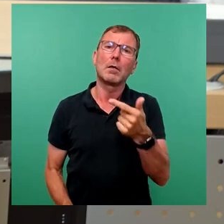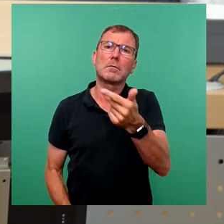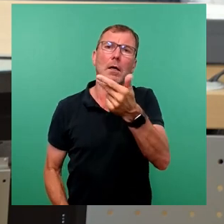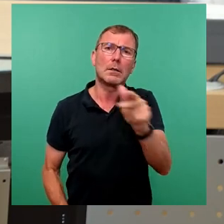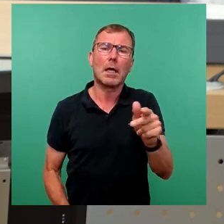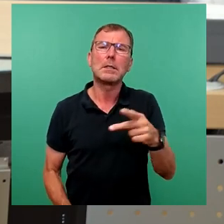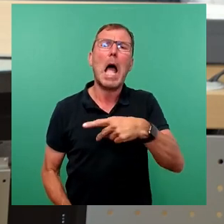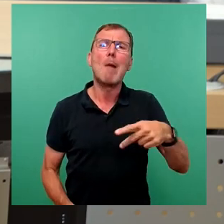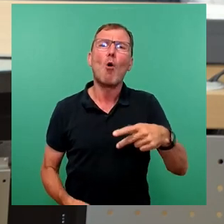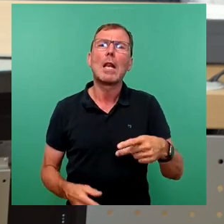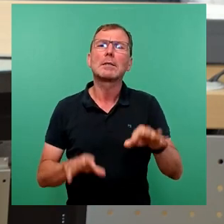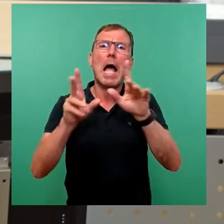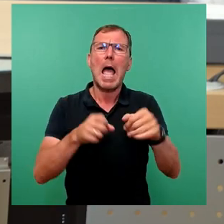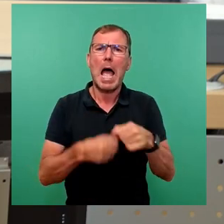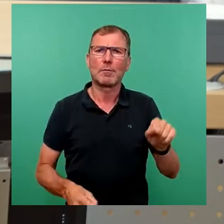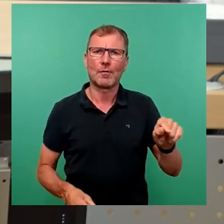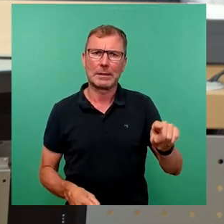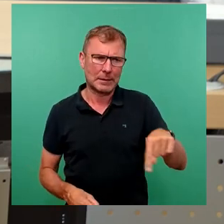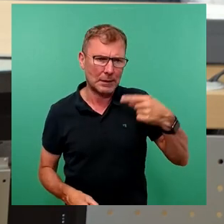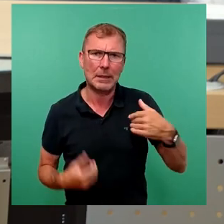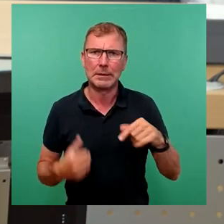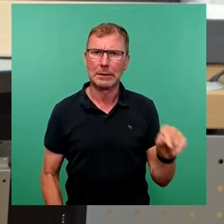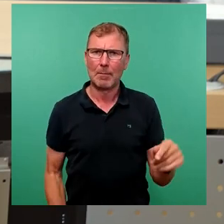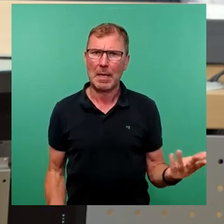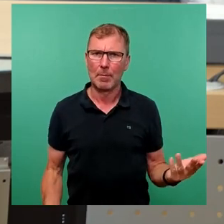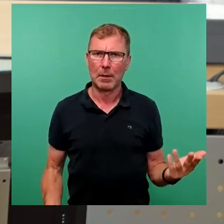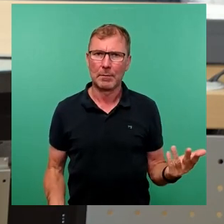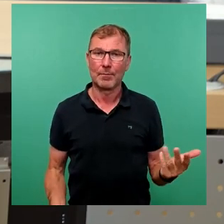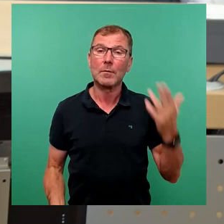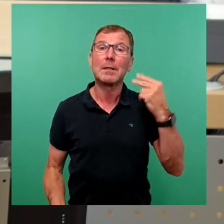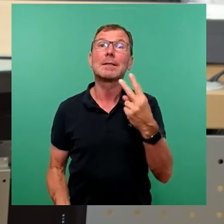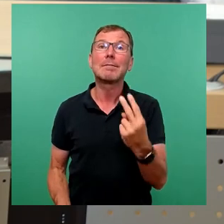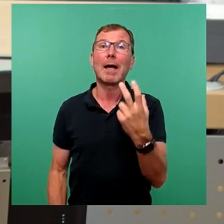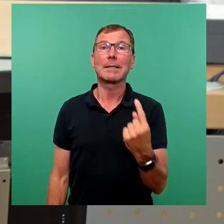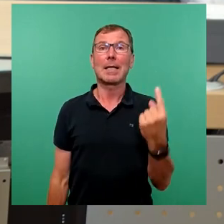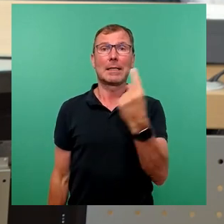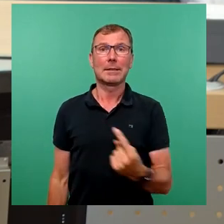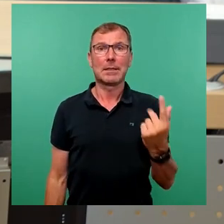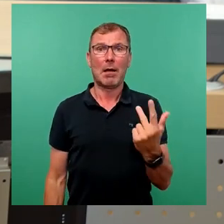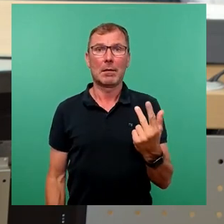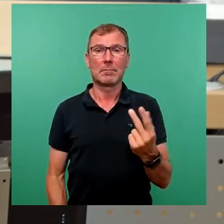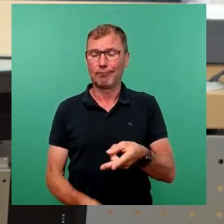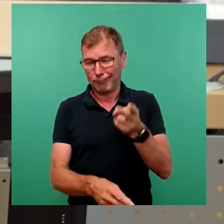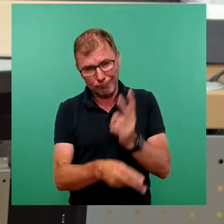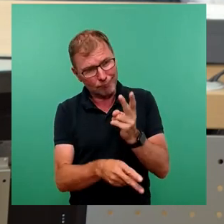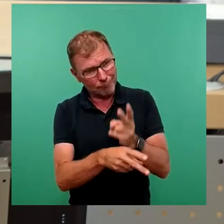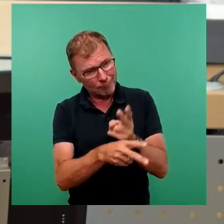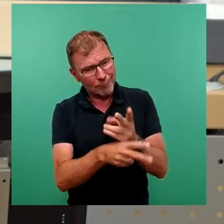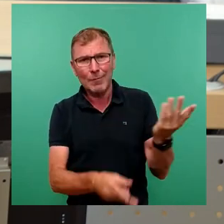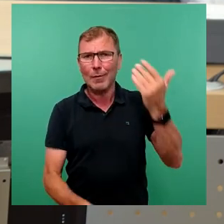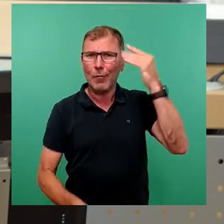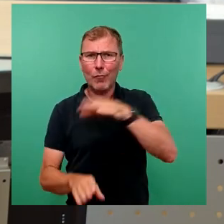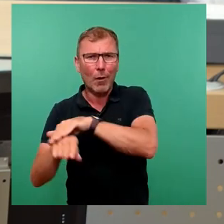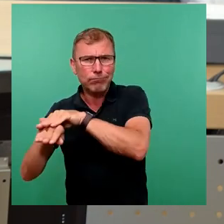Poliser Herbstfest, was wir im September begehen werden. Seit 32 Jahren bleibt es dem Ursprungsgedanken treu